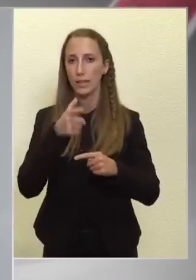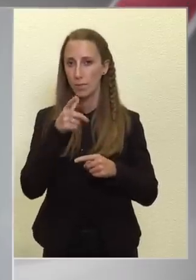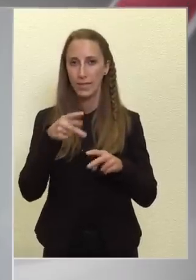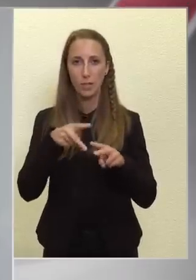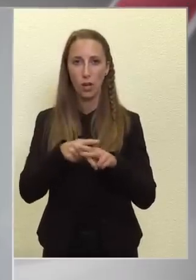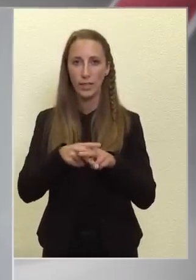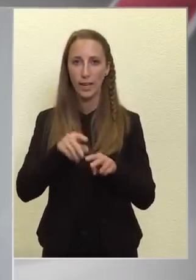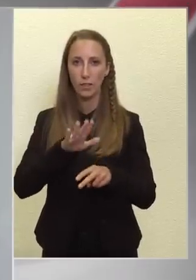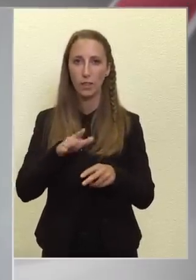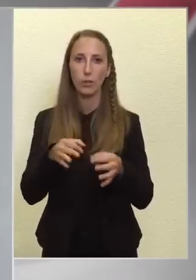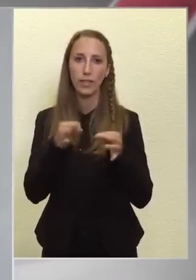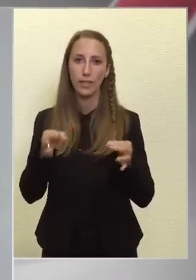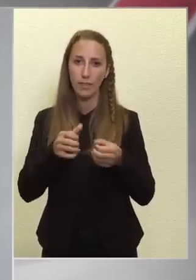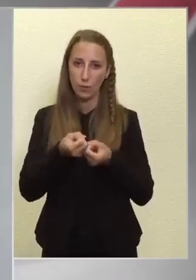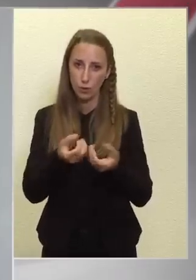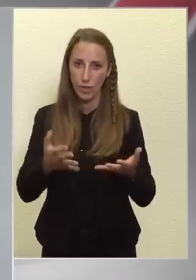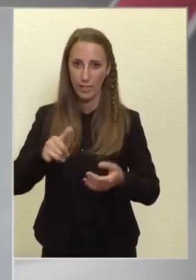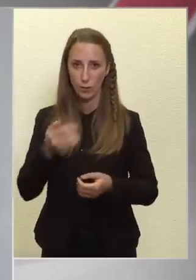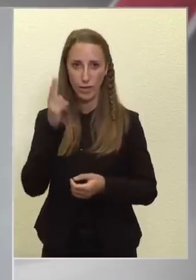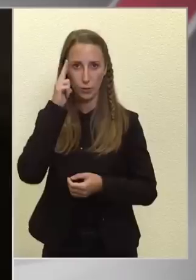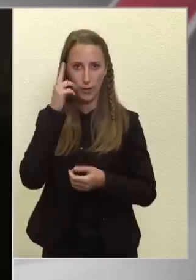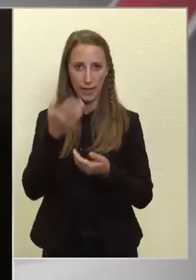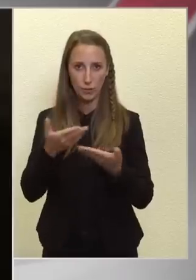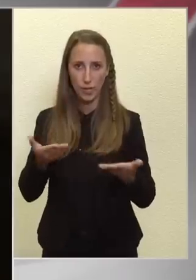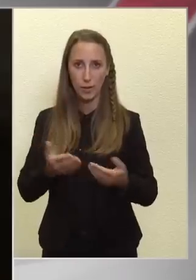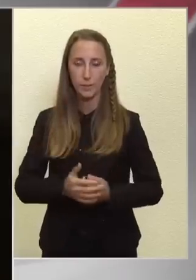akadálya annak, hogy ezt a nyilvánság is megismerhesse.